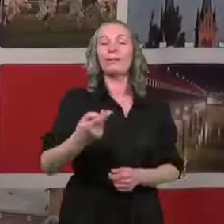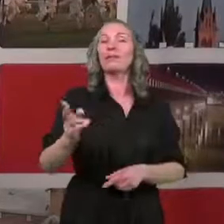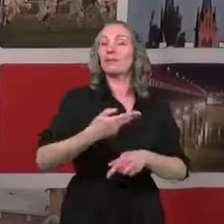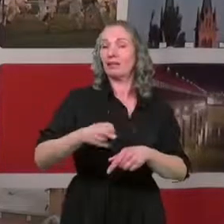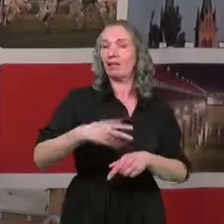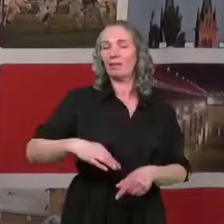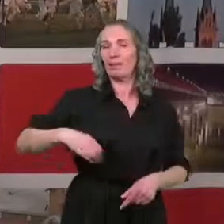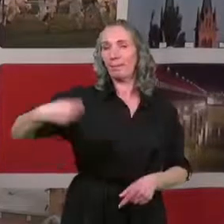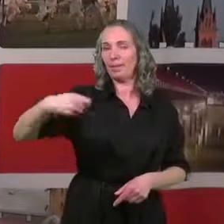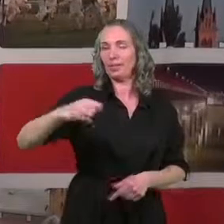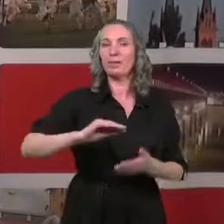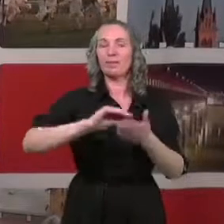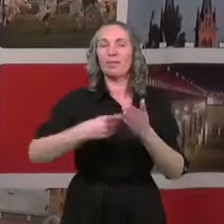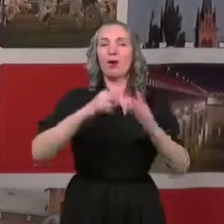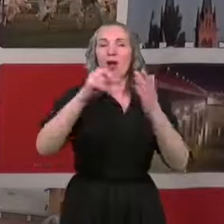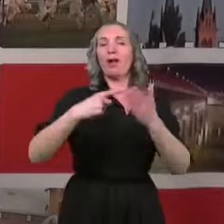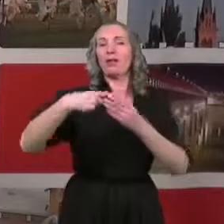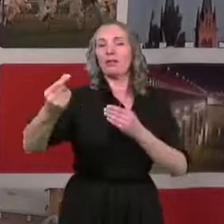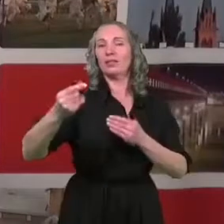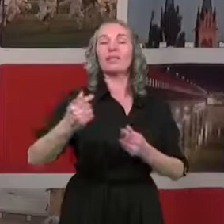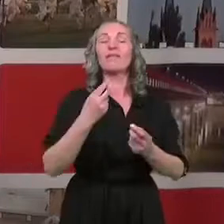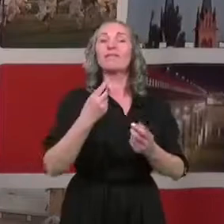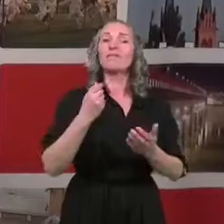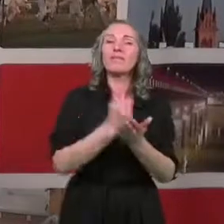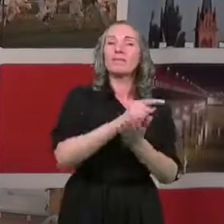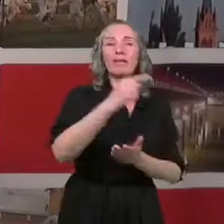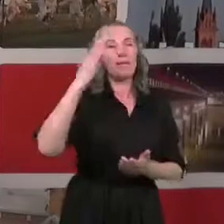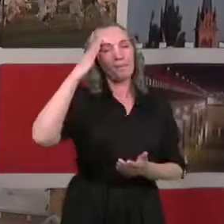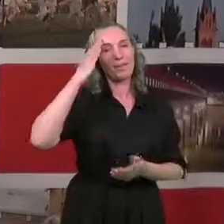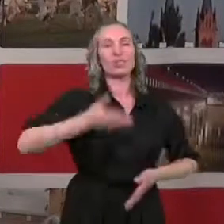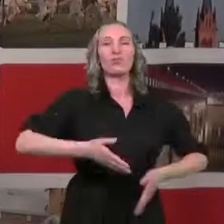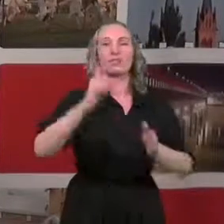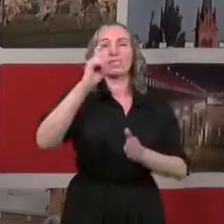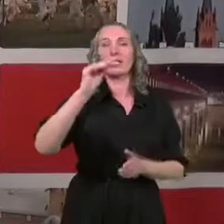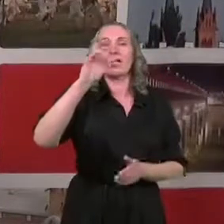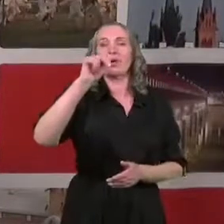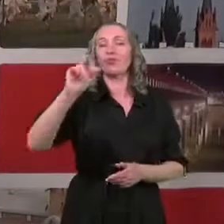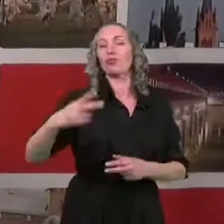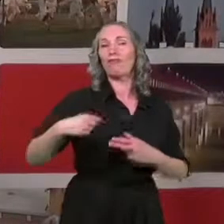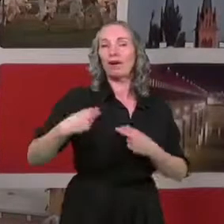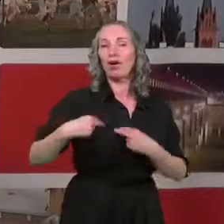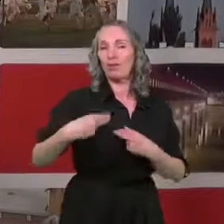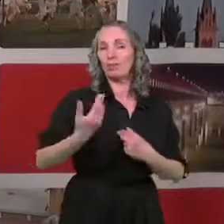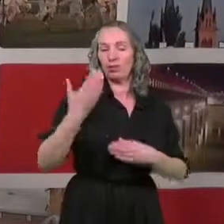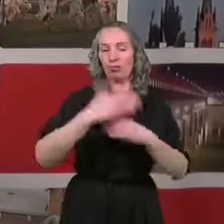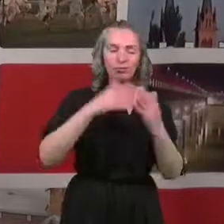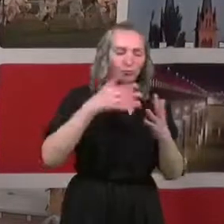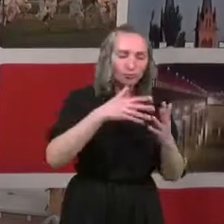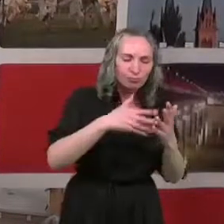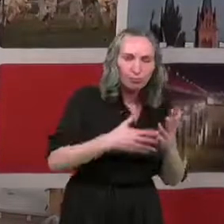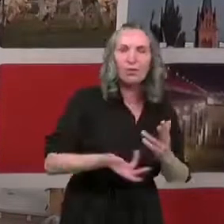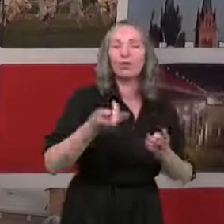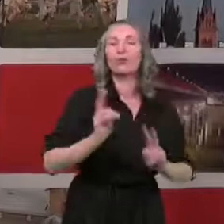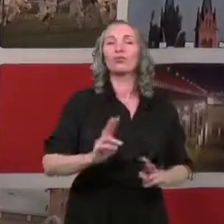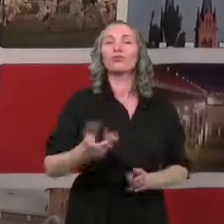Prezydent podpisze listy w sprawie mieszkań przy ulicy Celulozowej. Komisja zakończyła już weryfikację